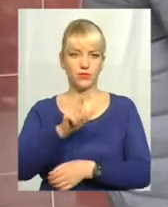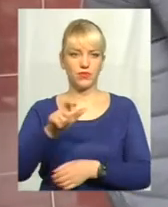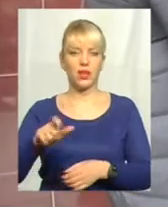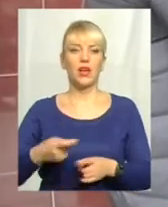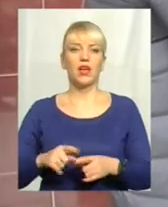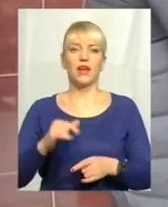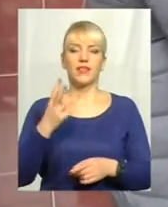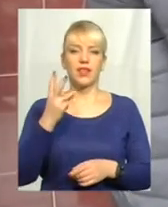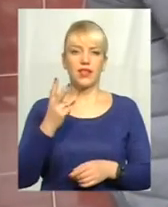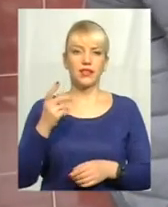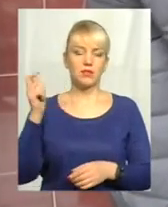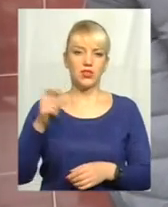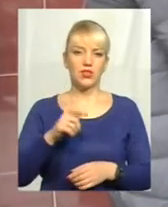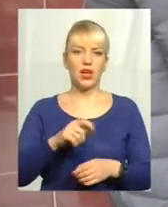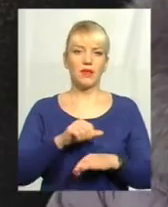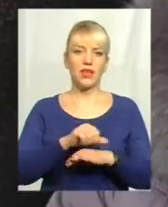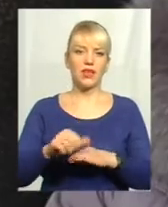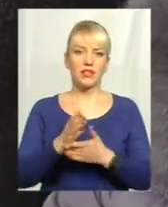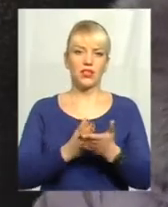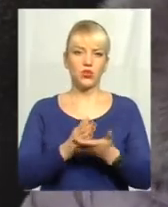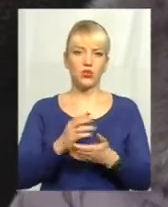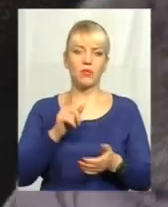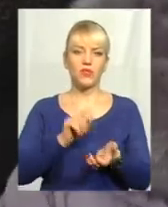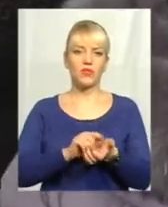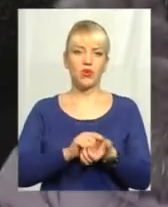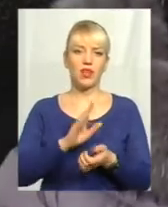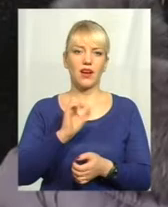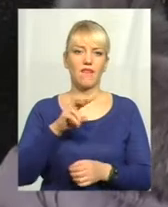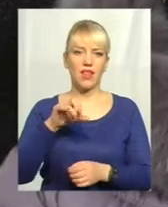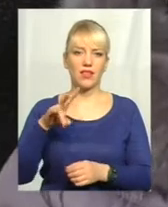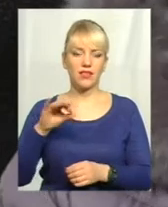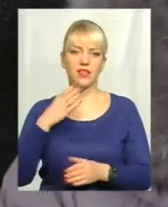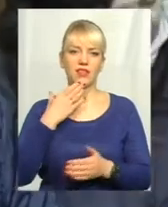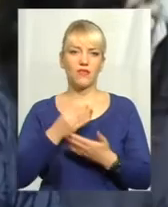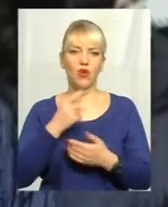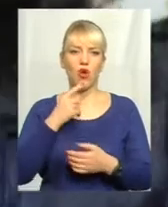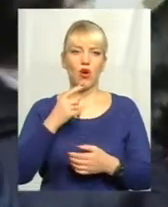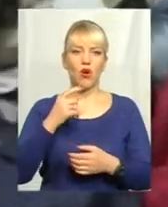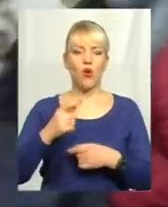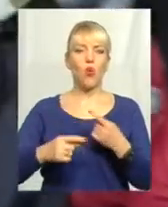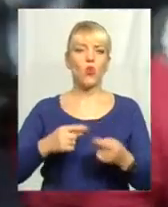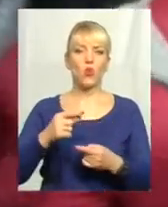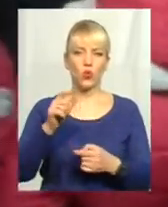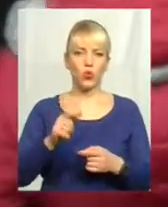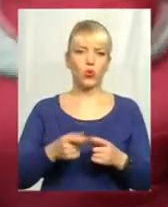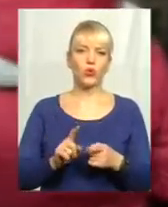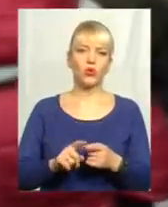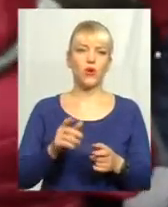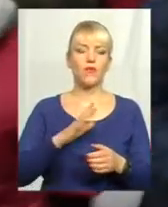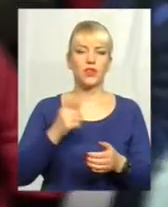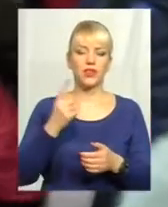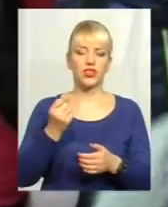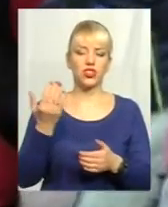приїжджає до міграційної служби і пенсіонерка пані Валентина з онукою. Тиждень тому, каже, вона записалася на прийом на конкретно